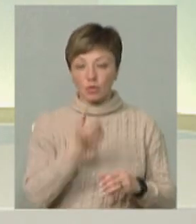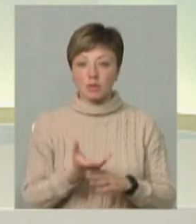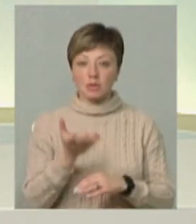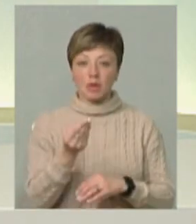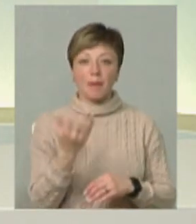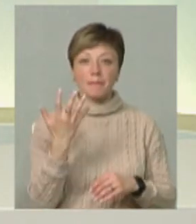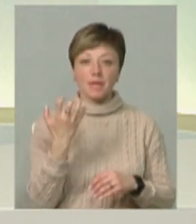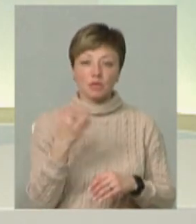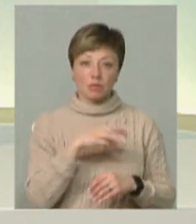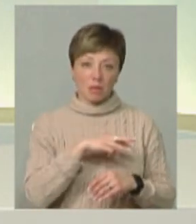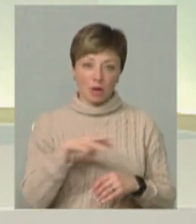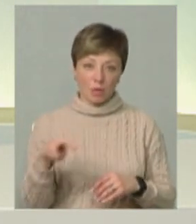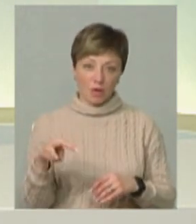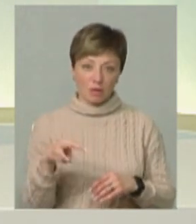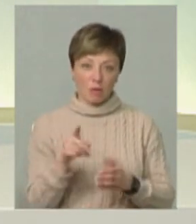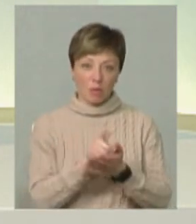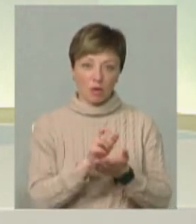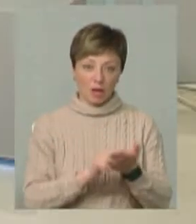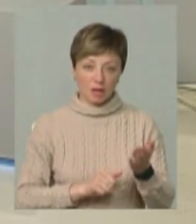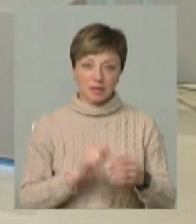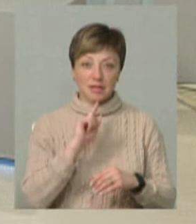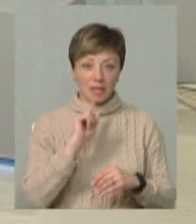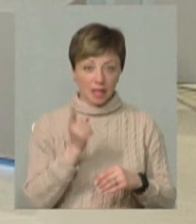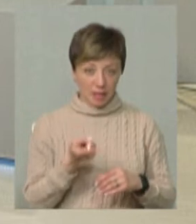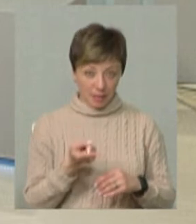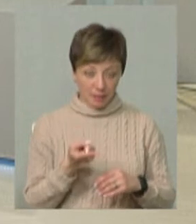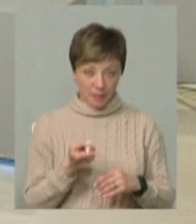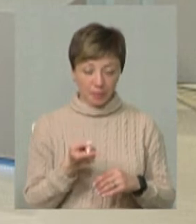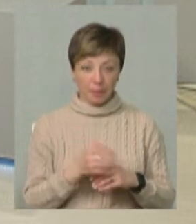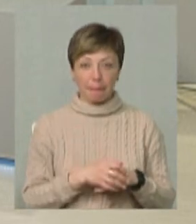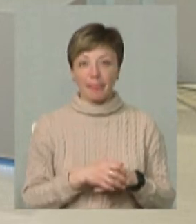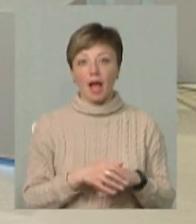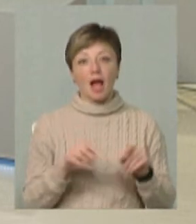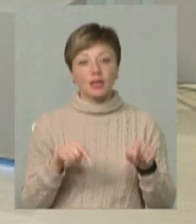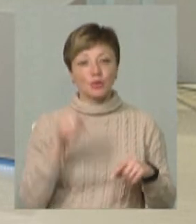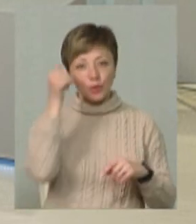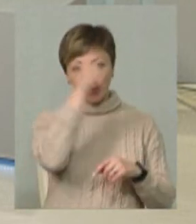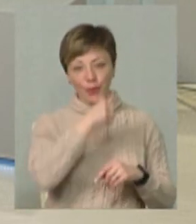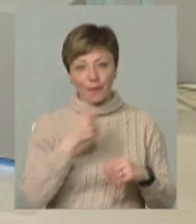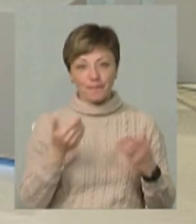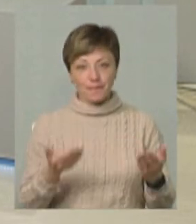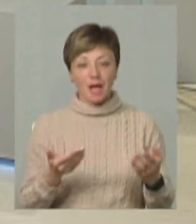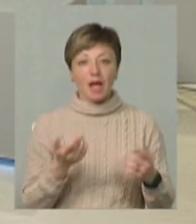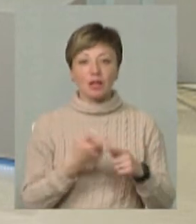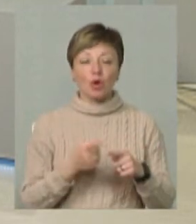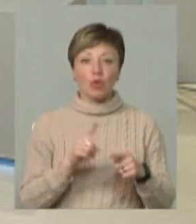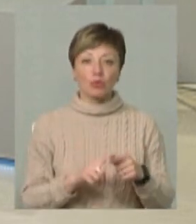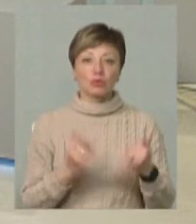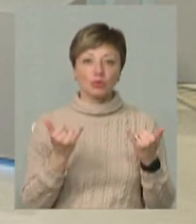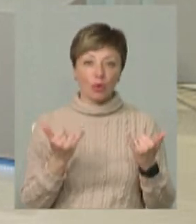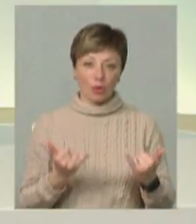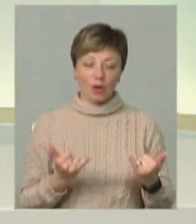майже 500 мільйонів податків. За рік? За рік, майже. А цього року не це. І тому сьогодні